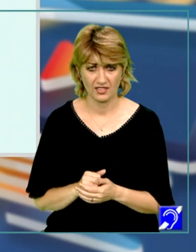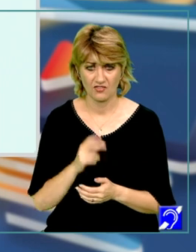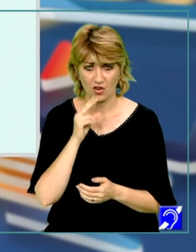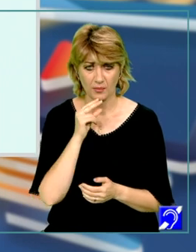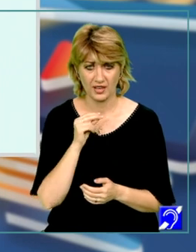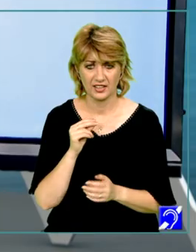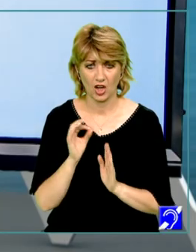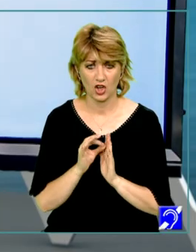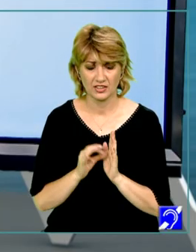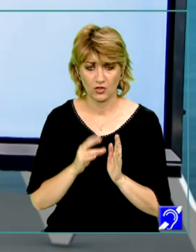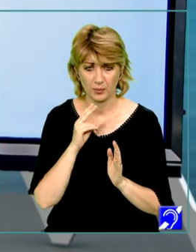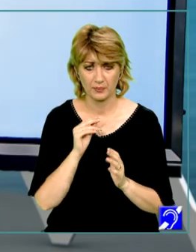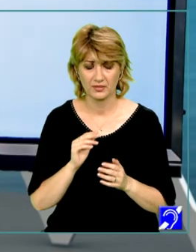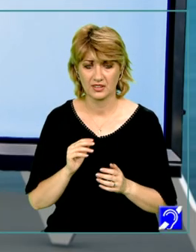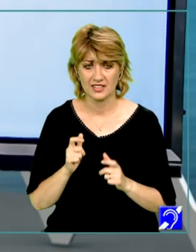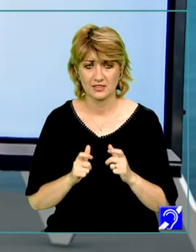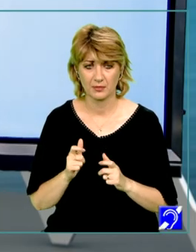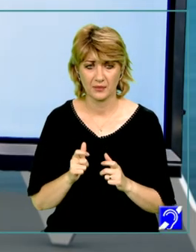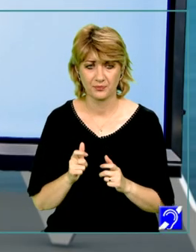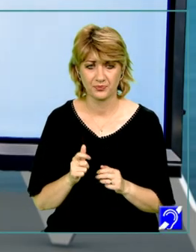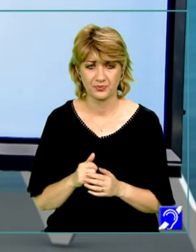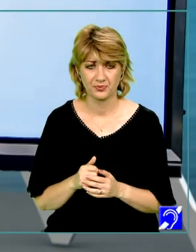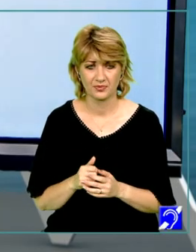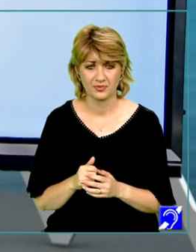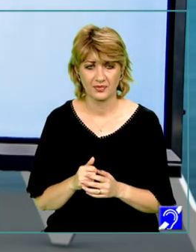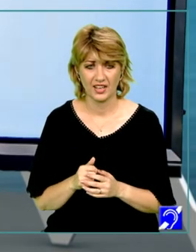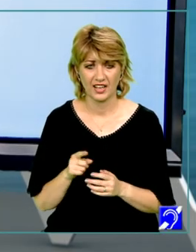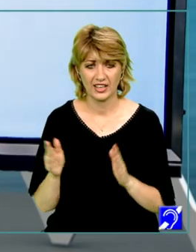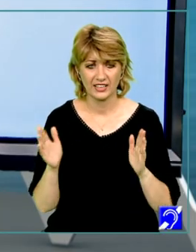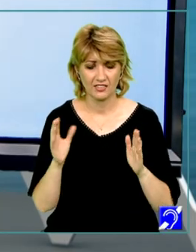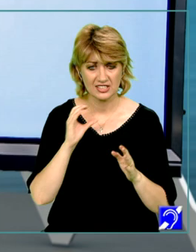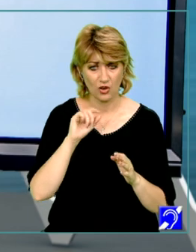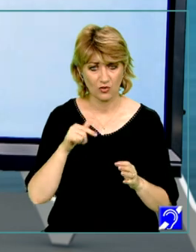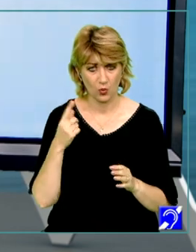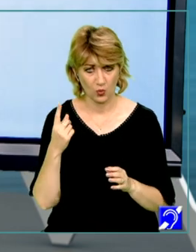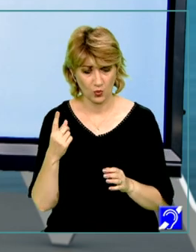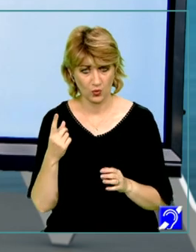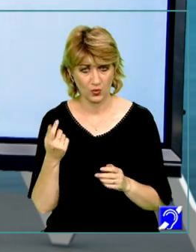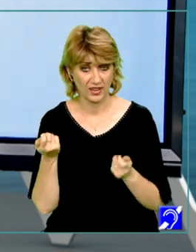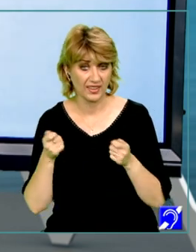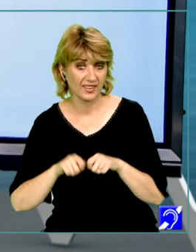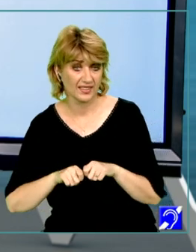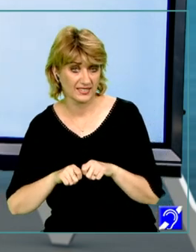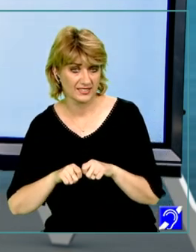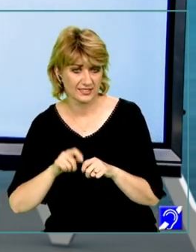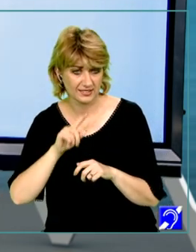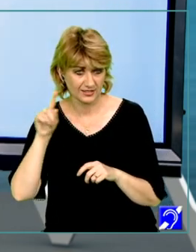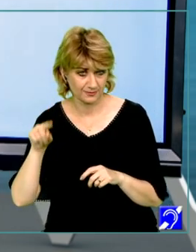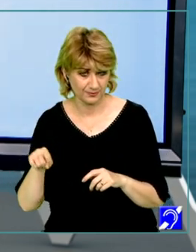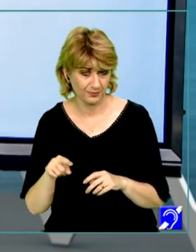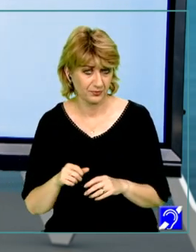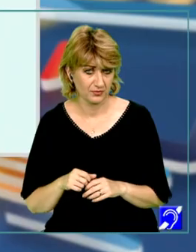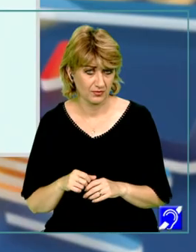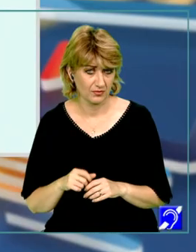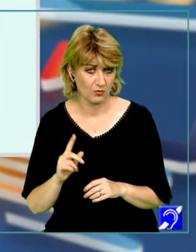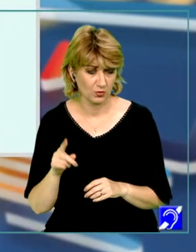condiționare aici, vorbim de faptul că trebuie îndeplinită doar pe intervalul 0,1 închis. Pentru aceasta putem să